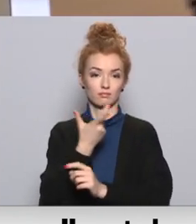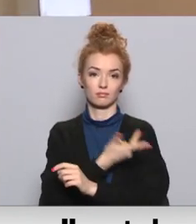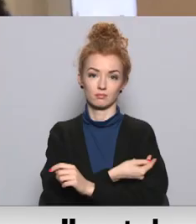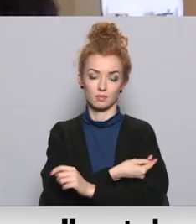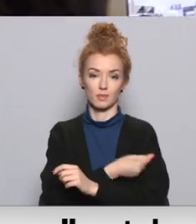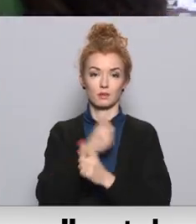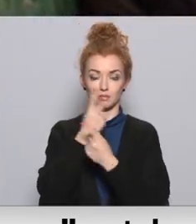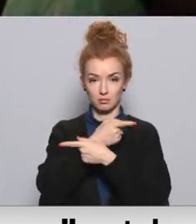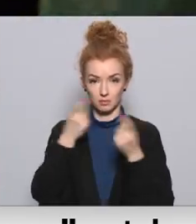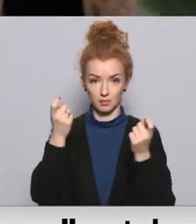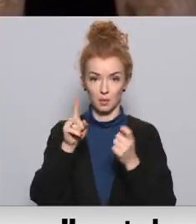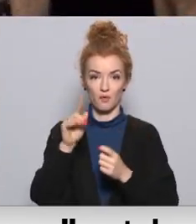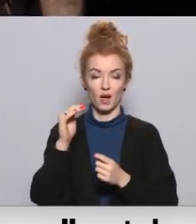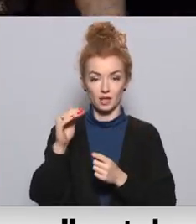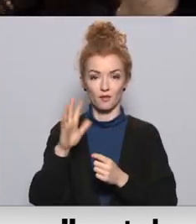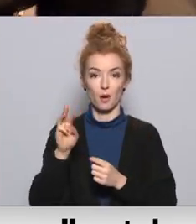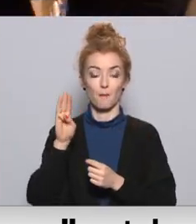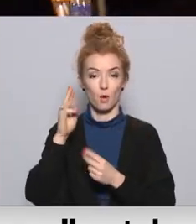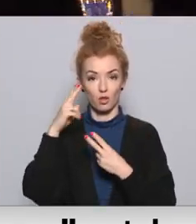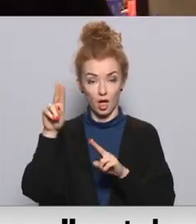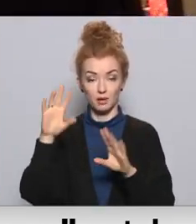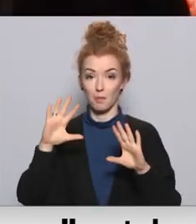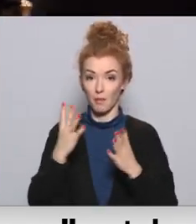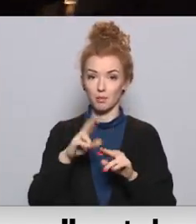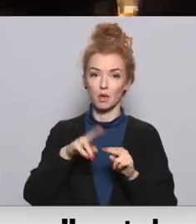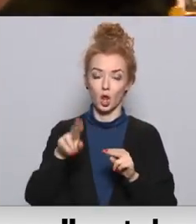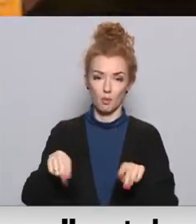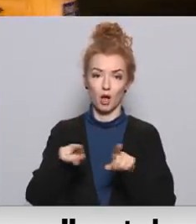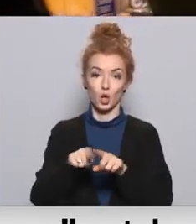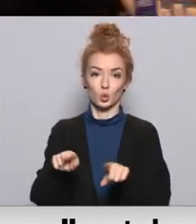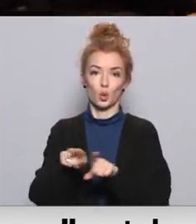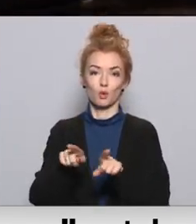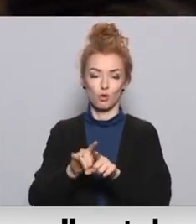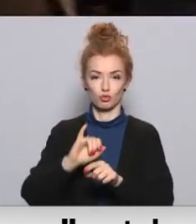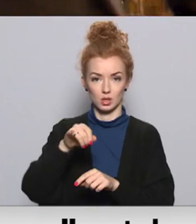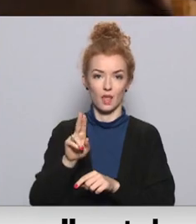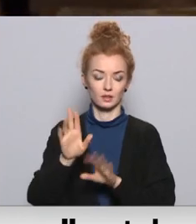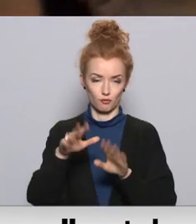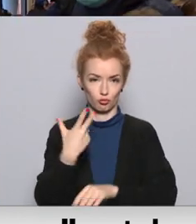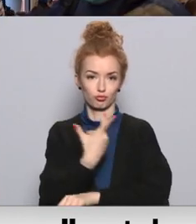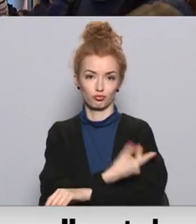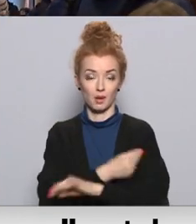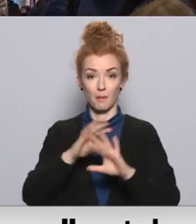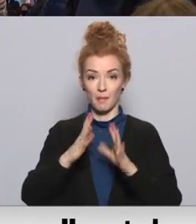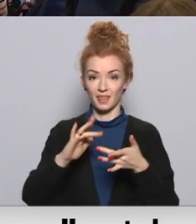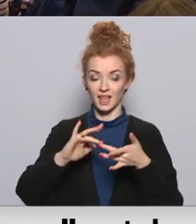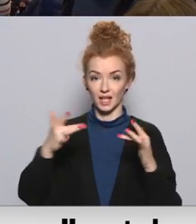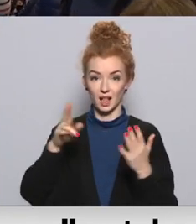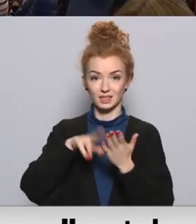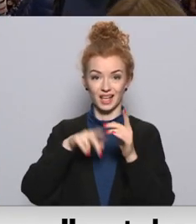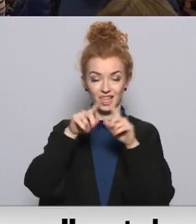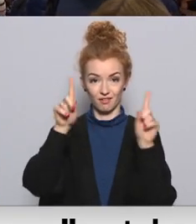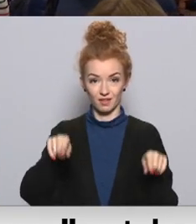ziņnešu vakcīnām proti Pfizer vai Moderna, bet pieļaujama arī tā pati Jansen vakcīna. Taču digitālā certifikāta